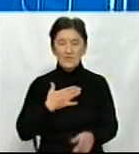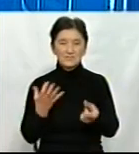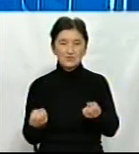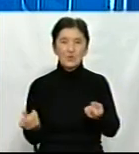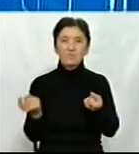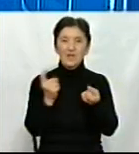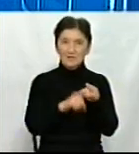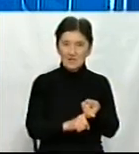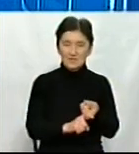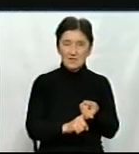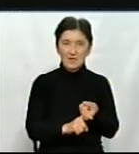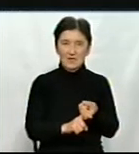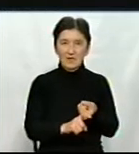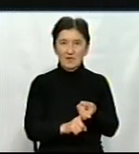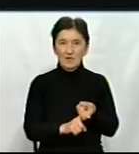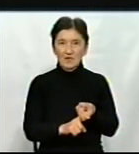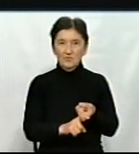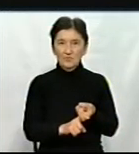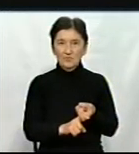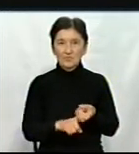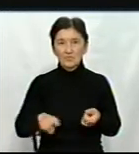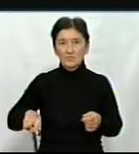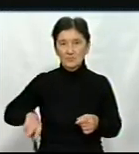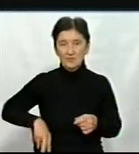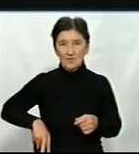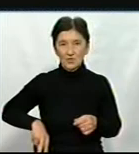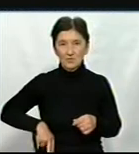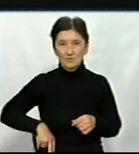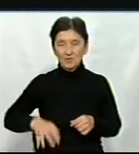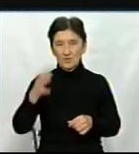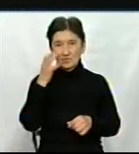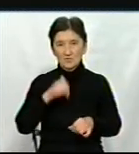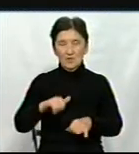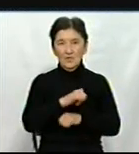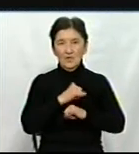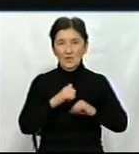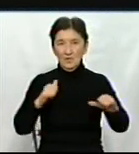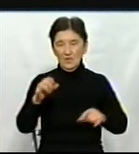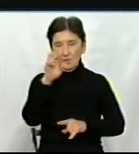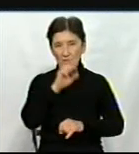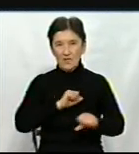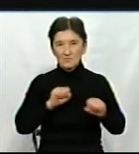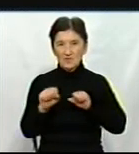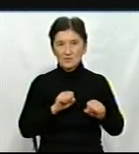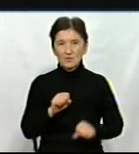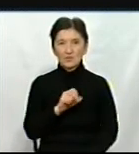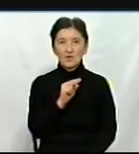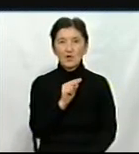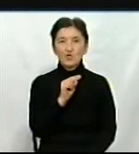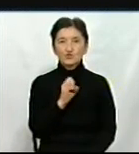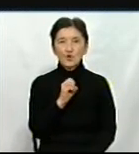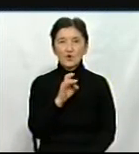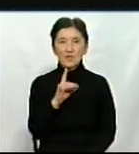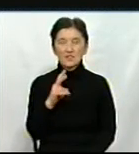директорка департаменту агропромислового розвитку обласної державної адміністрації Марія Чорна.